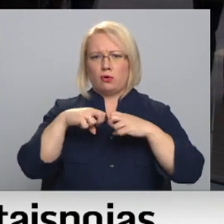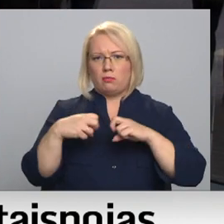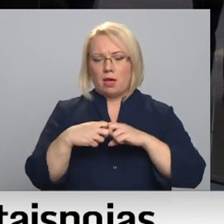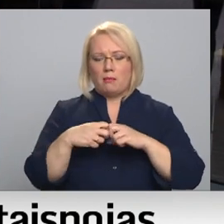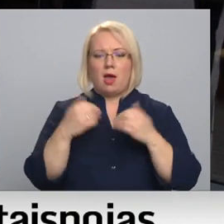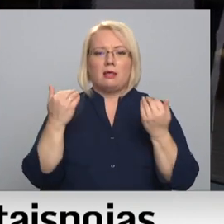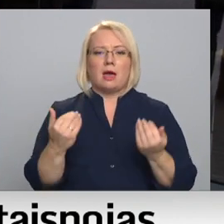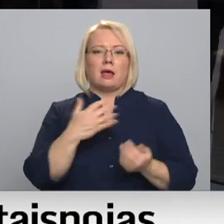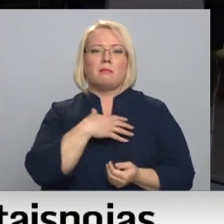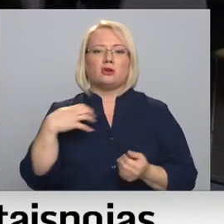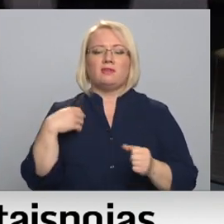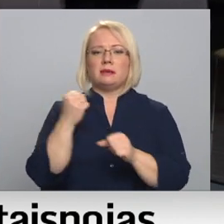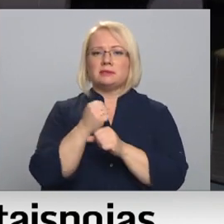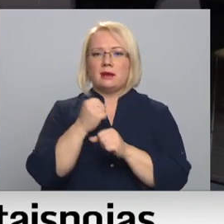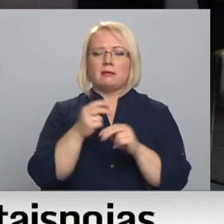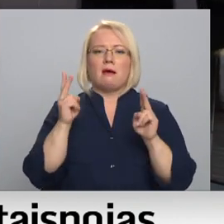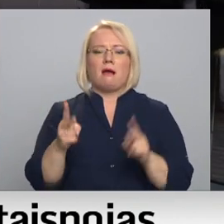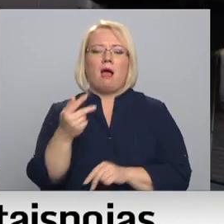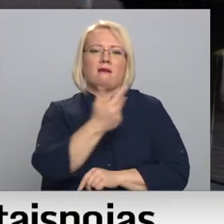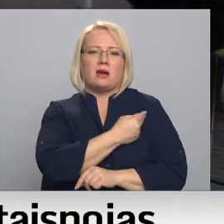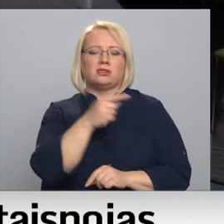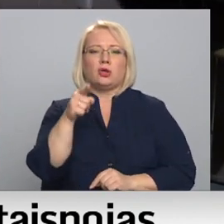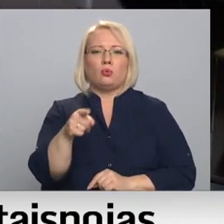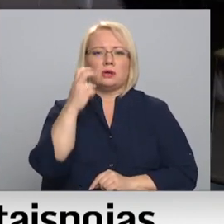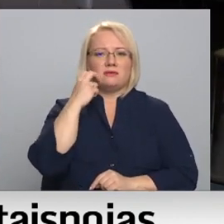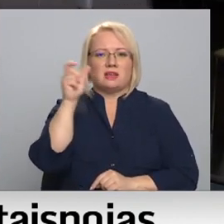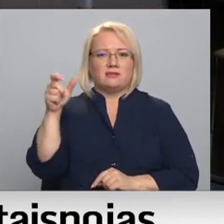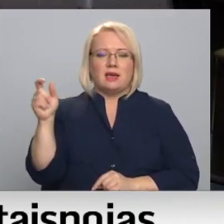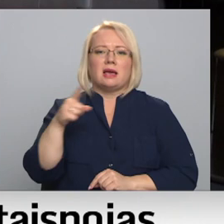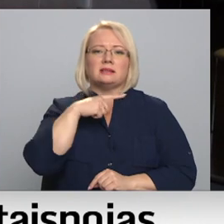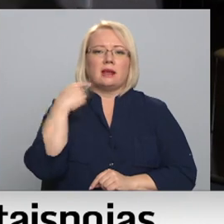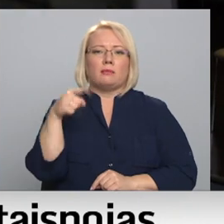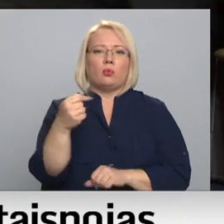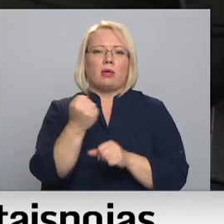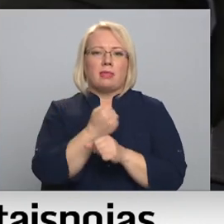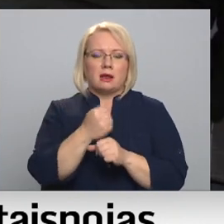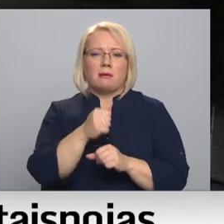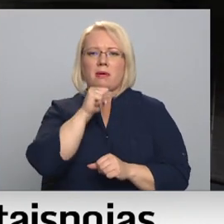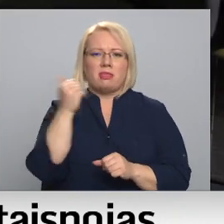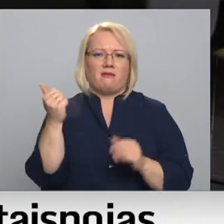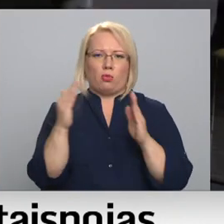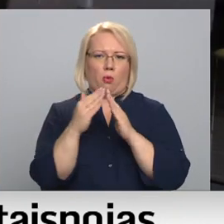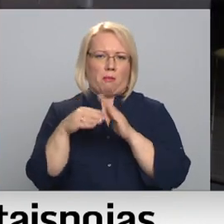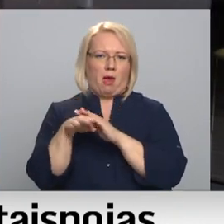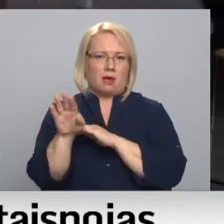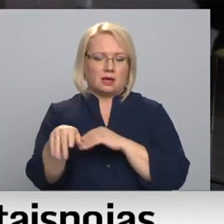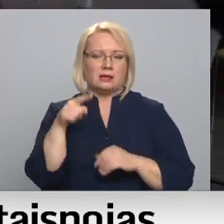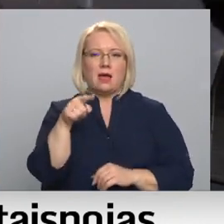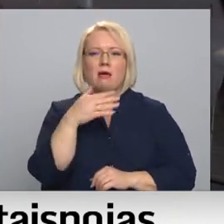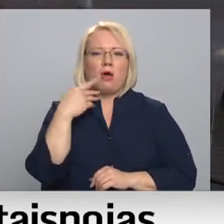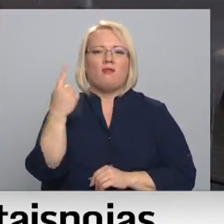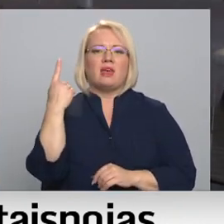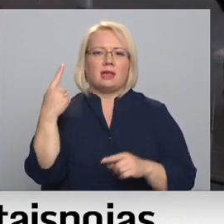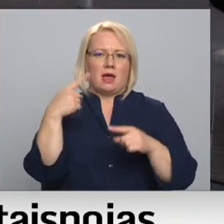Šobrīd pašvaldībā strādā arī pie tā, kā vakcinēt tos seniors, kas izteikuši vēlmi to darīt, bet netiek ārā no mājā. Šī nav vienīgā